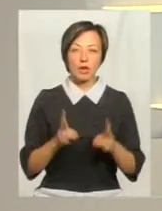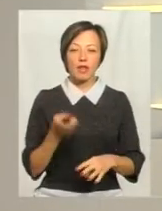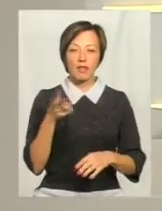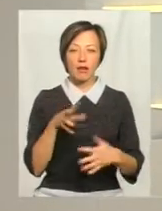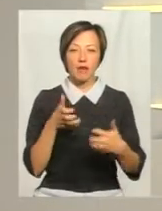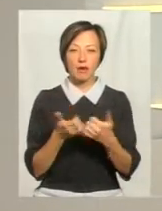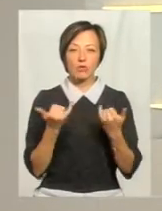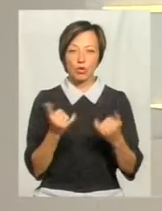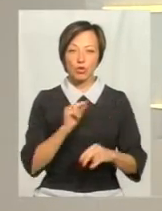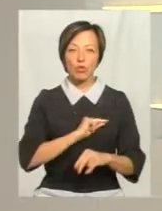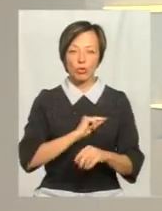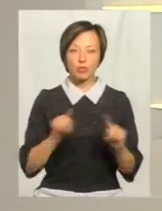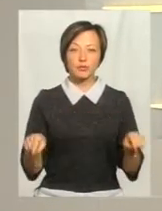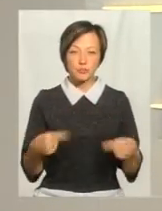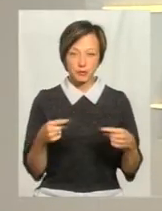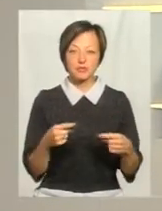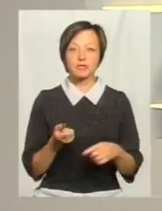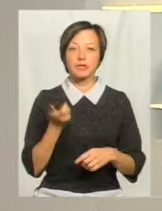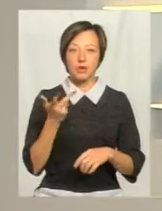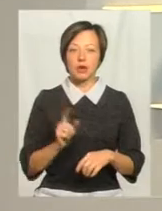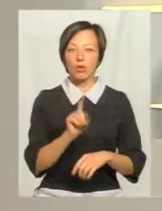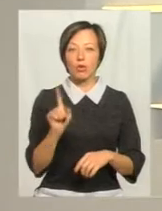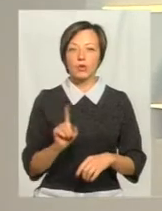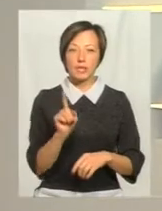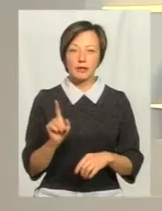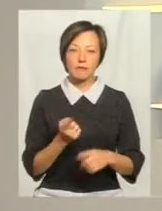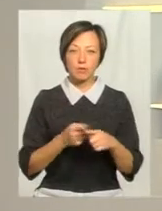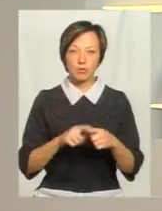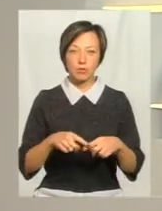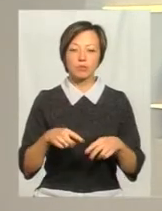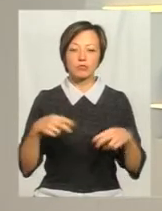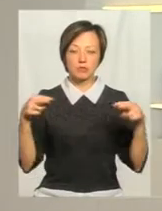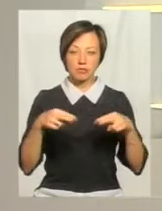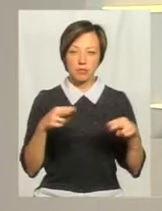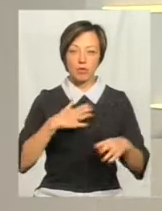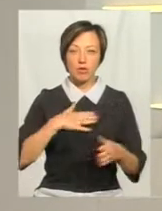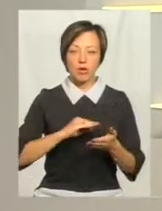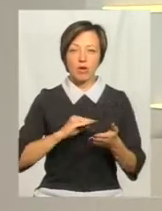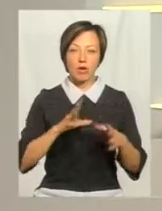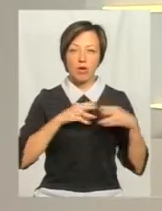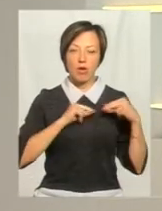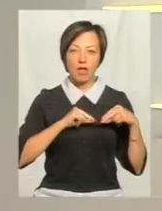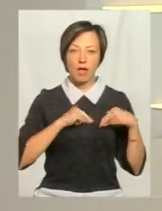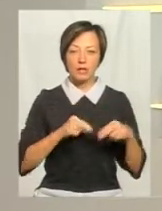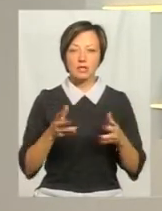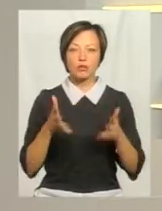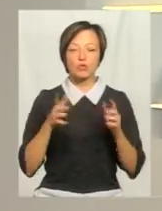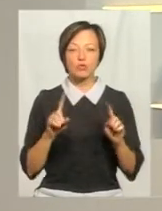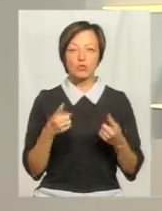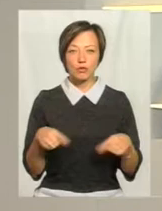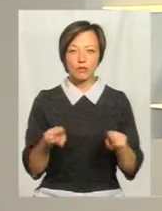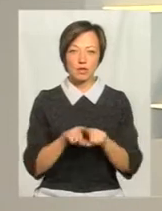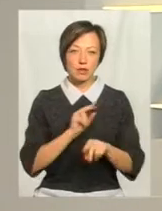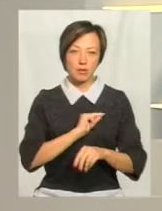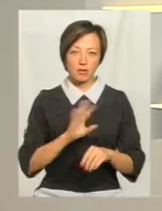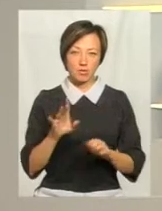роботу світлофора відновили. Буквально кілька годин тому у цьому пересвідчилась моя колега Дарина Денисенко, з'ясувала, чому все ж таки